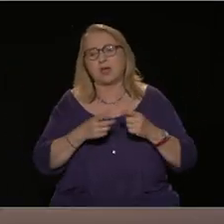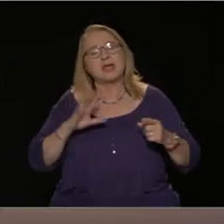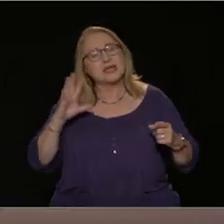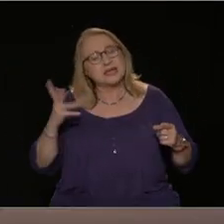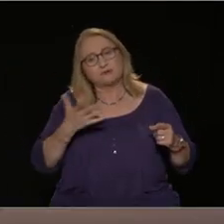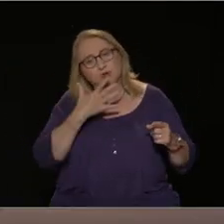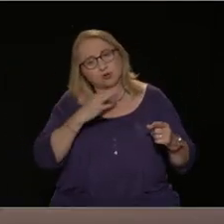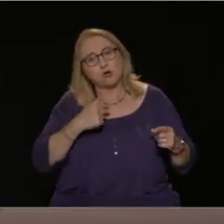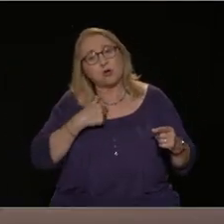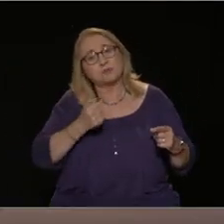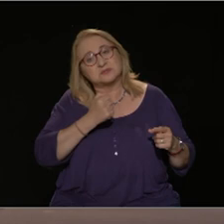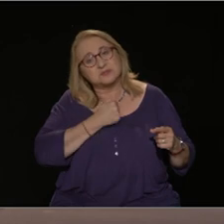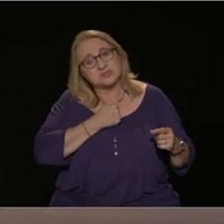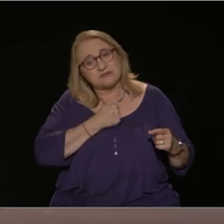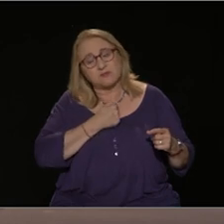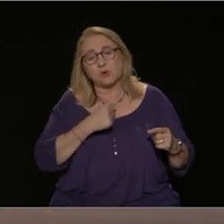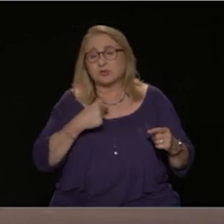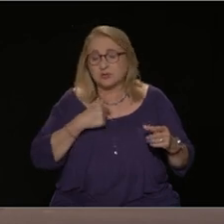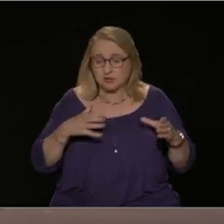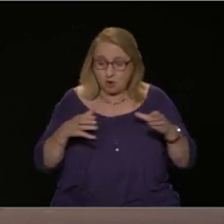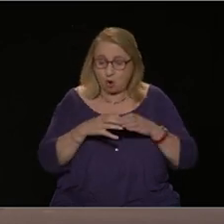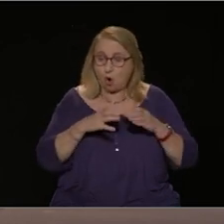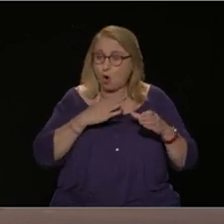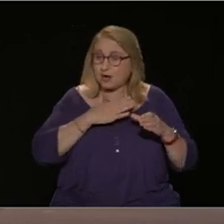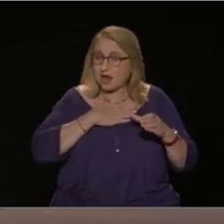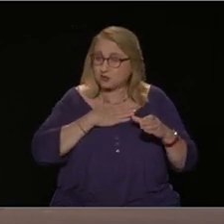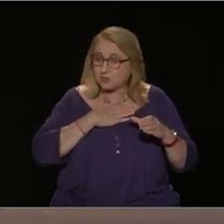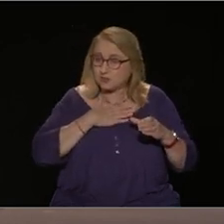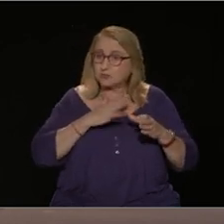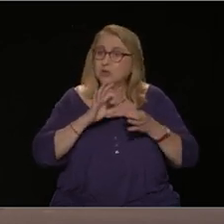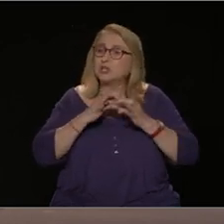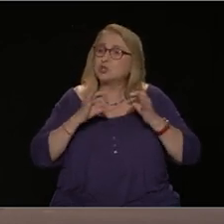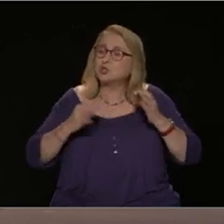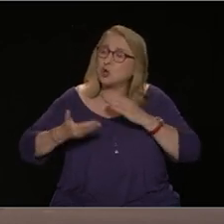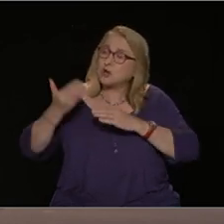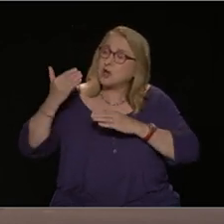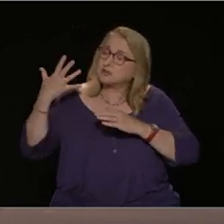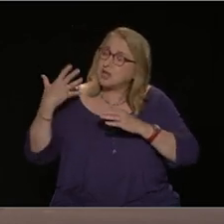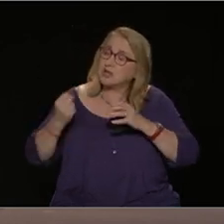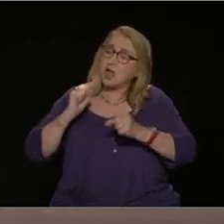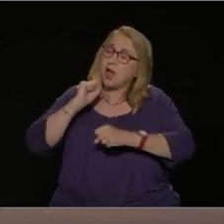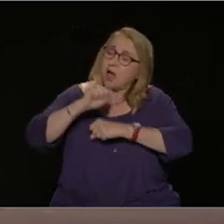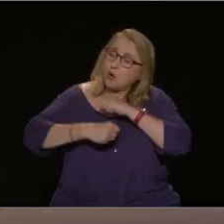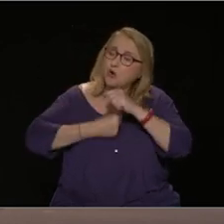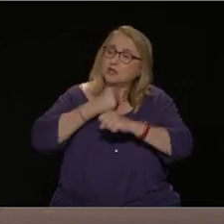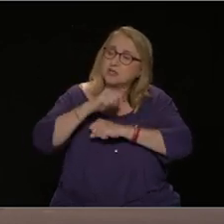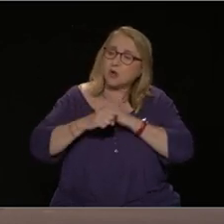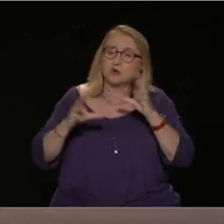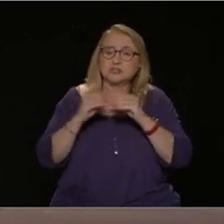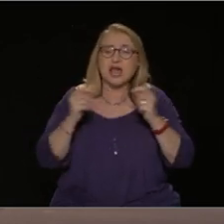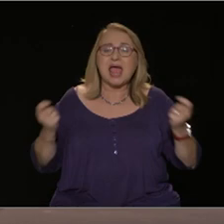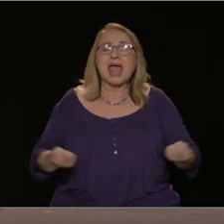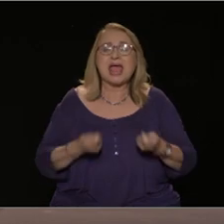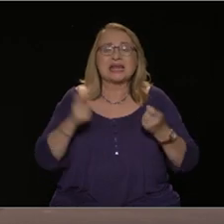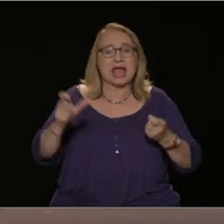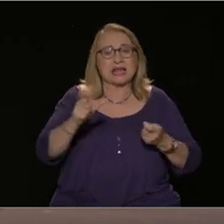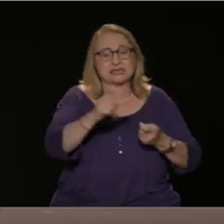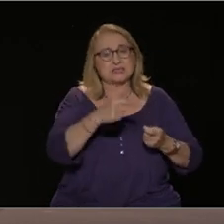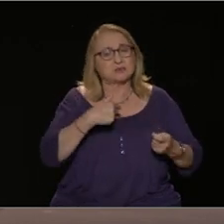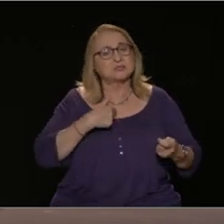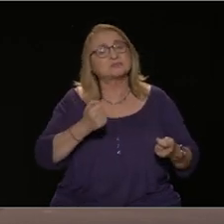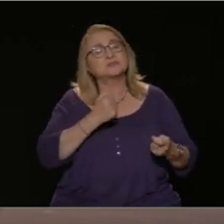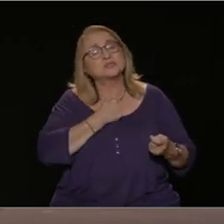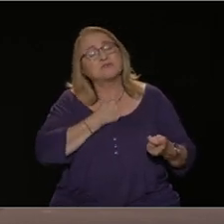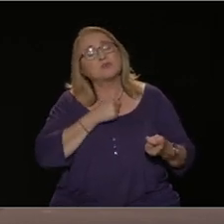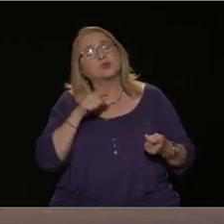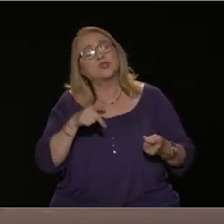η οργάνωσή μας, η ΟΚΔΕ, μία οργάνωση με ιστορία αγώνων μέσα στο ελληνικό εργατικό κίνημα, είναι η πιο κατάλληλη και χρήσιμη